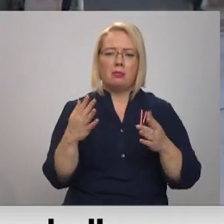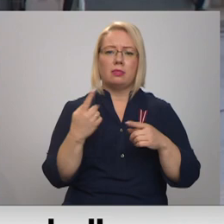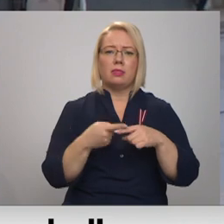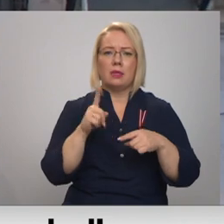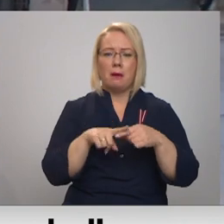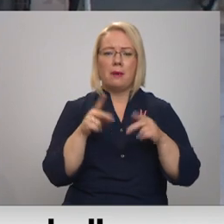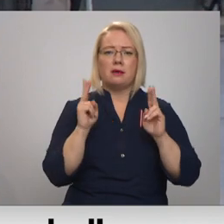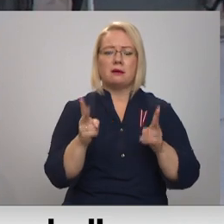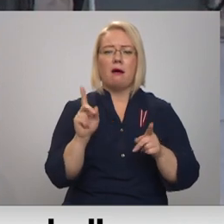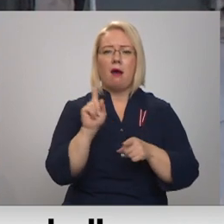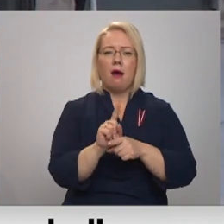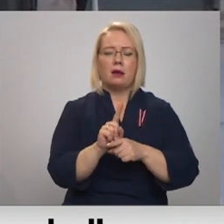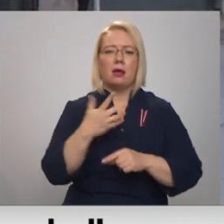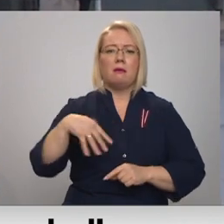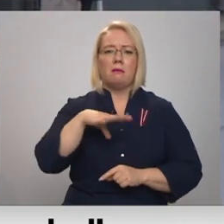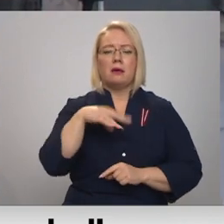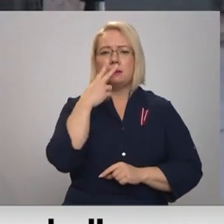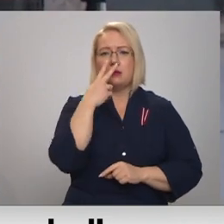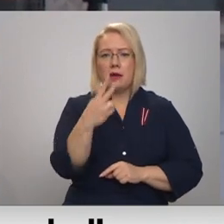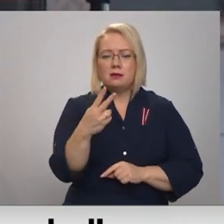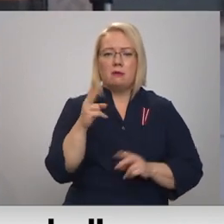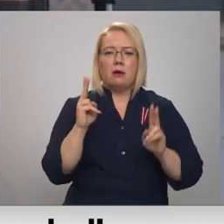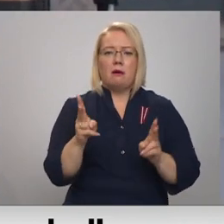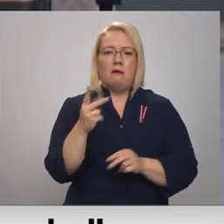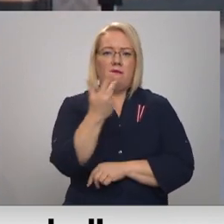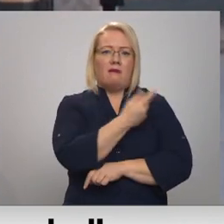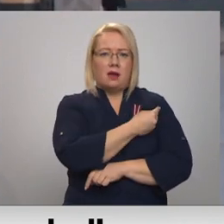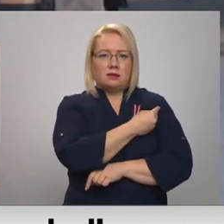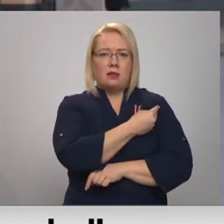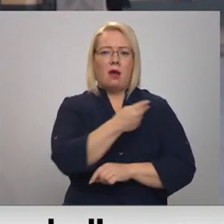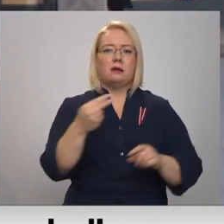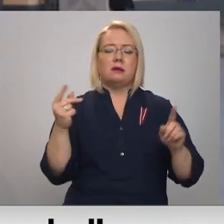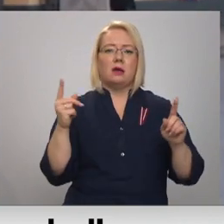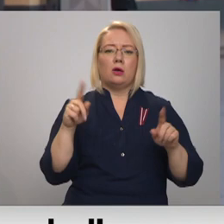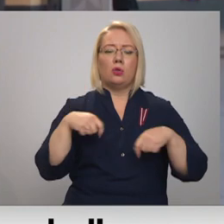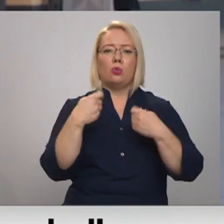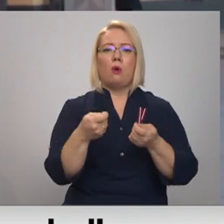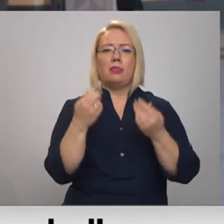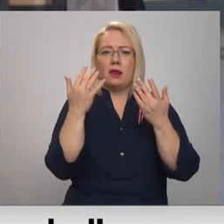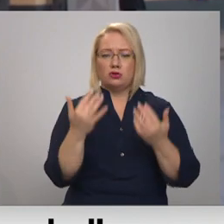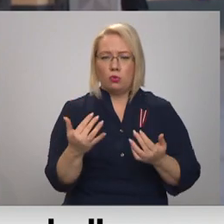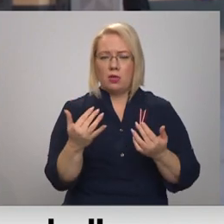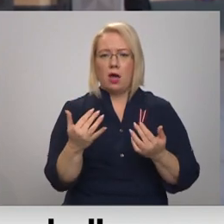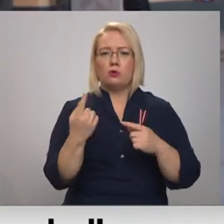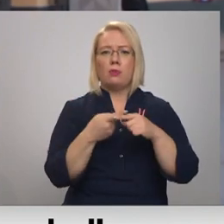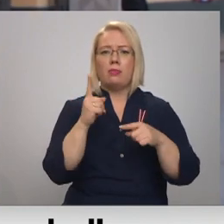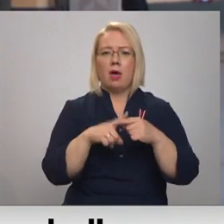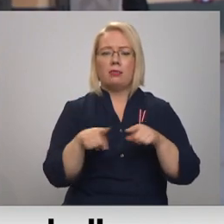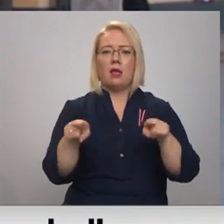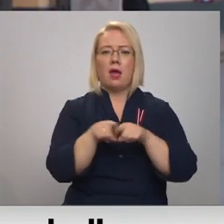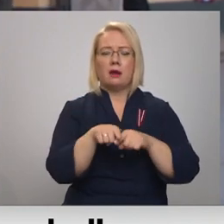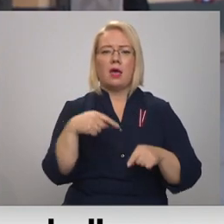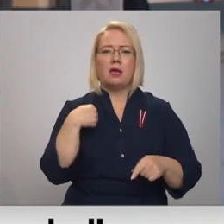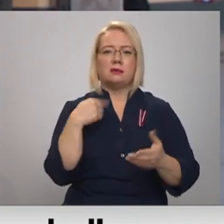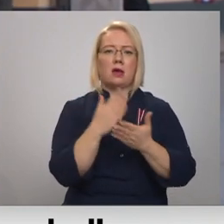mēs redzam, ka vakcinācija dod rezultātus. Tādēļ arī es esmu